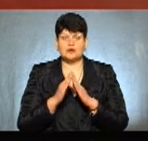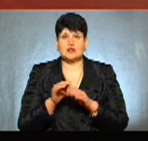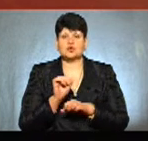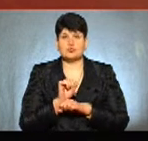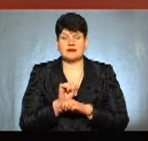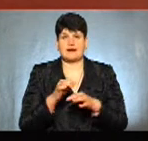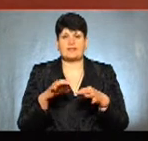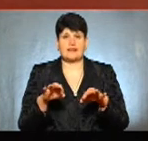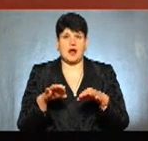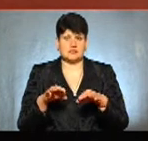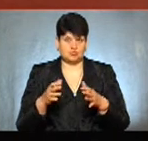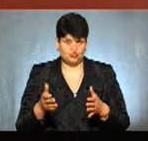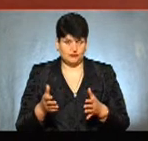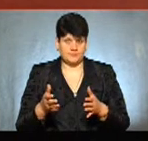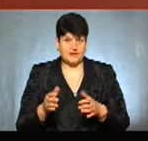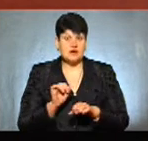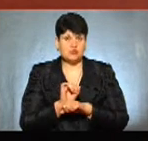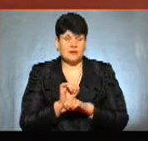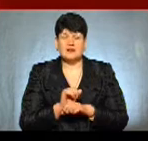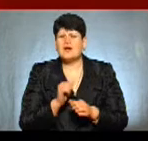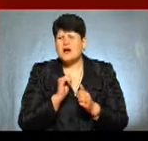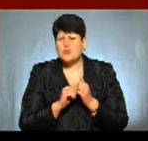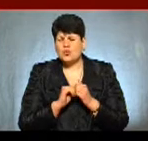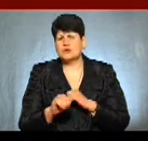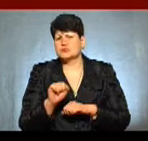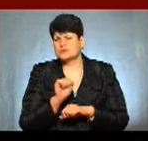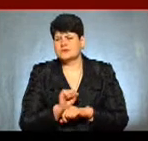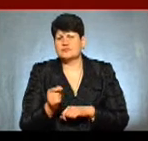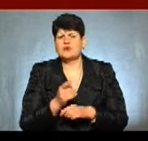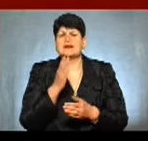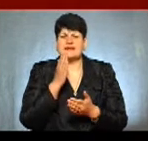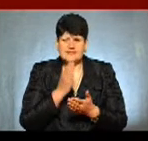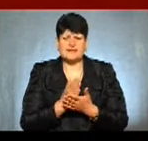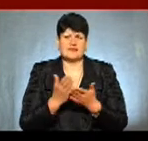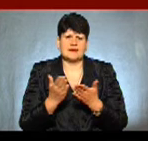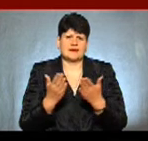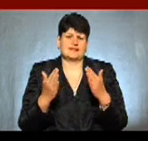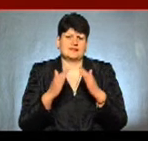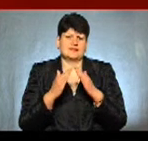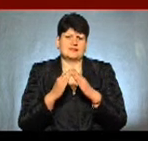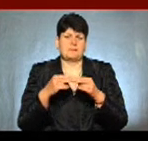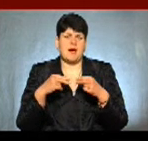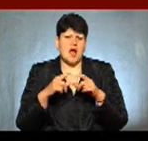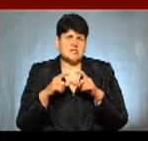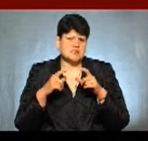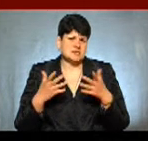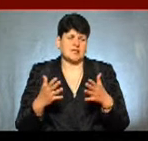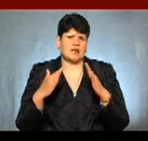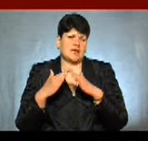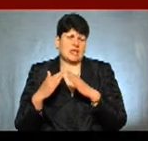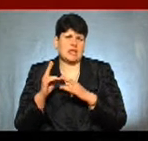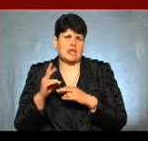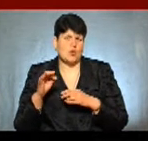транспорту, майже на кожній зупинці в Тернополі є якийсь чи павільйон, чи магазин, чи кіоск.